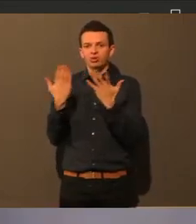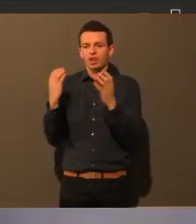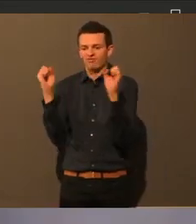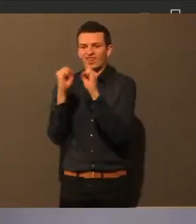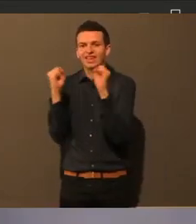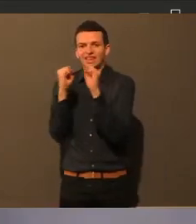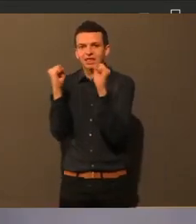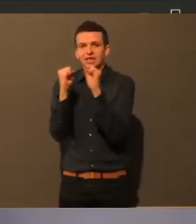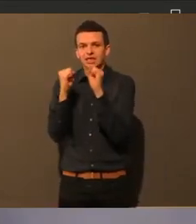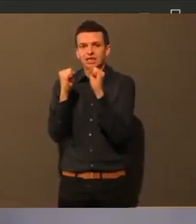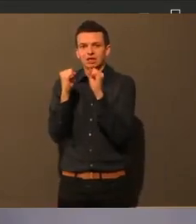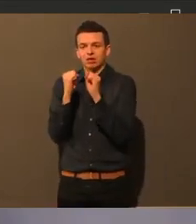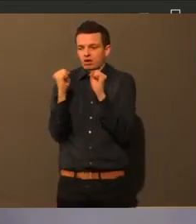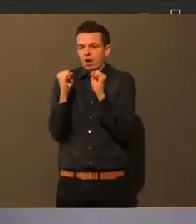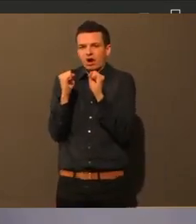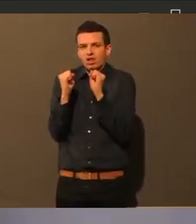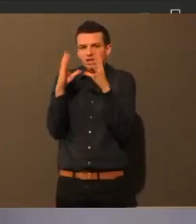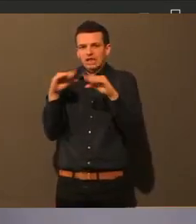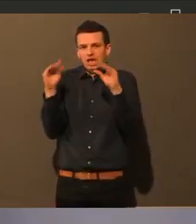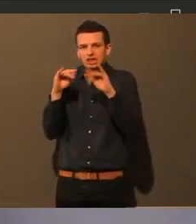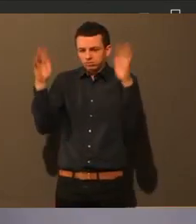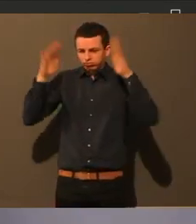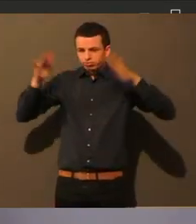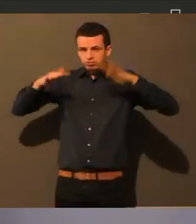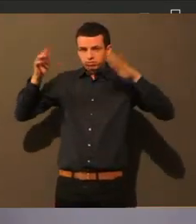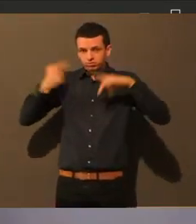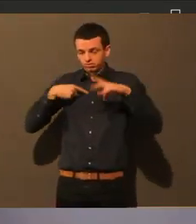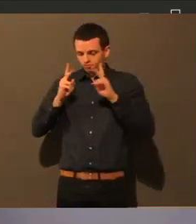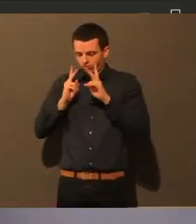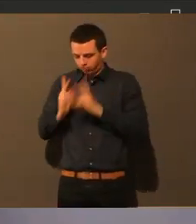dabei, dass ich die Möglichkeit habe, mir Ersatz zu besorgen.